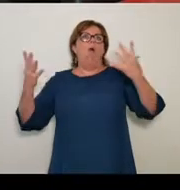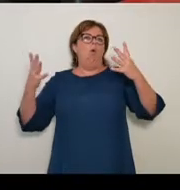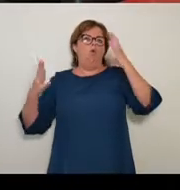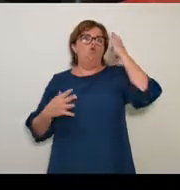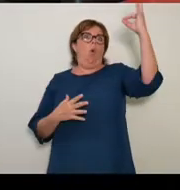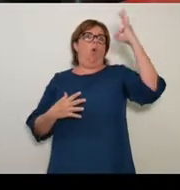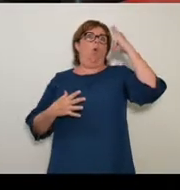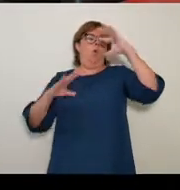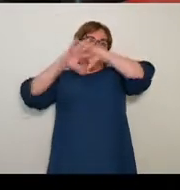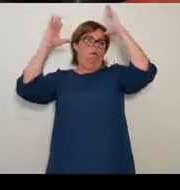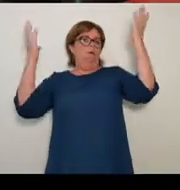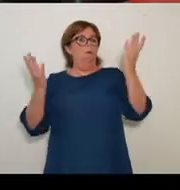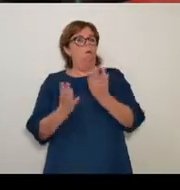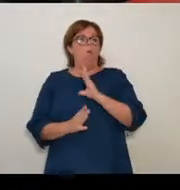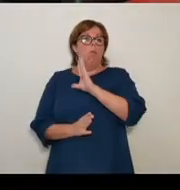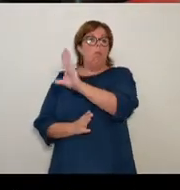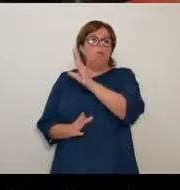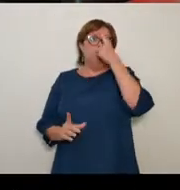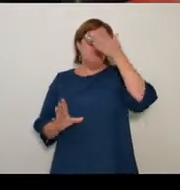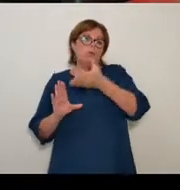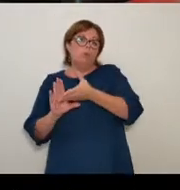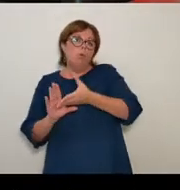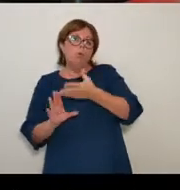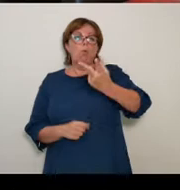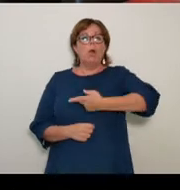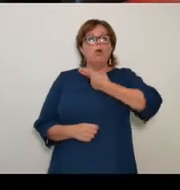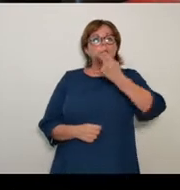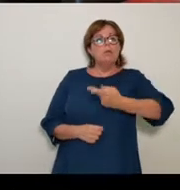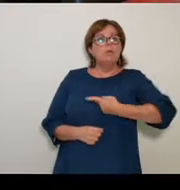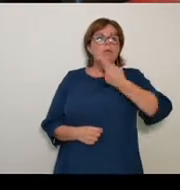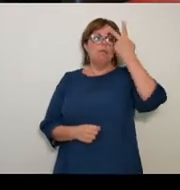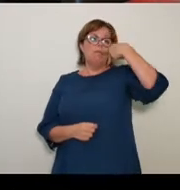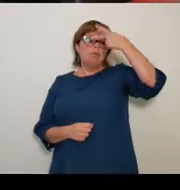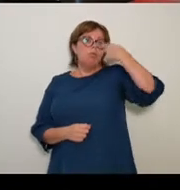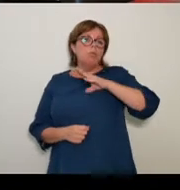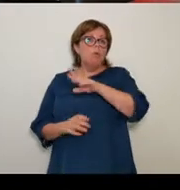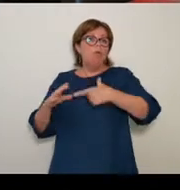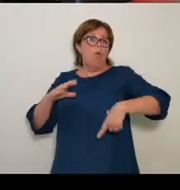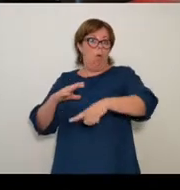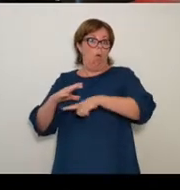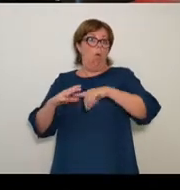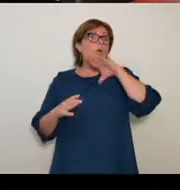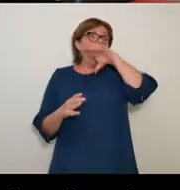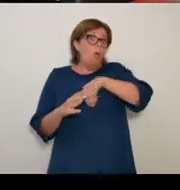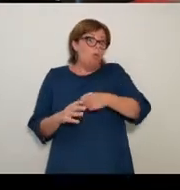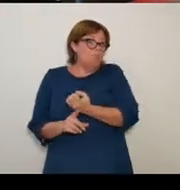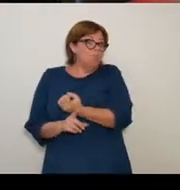langage, en médecine, en psychologie, dans de nombreuses disciplines, voire eux-mêmes chez certains